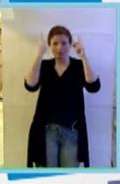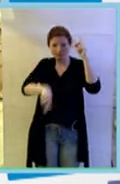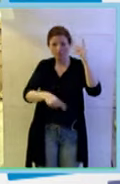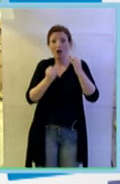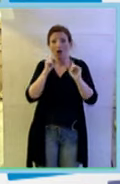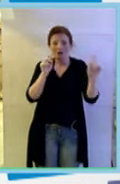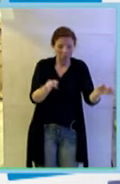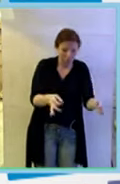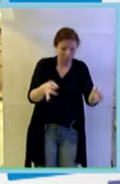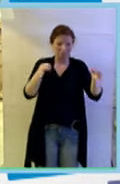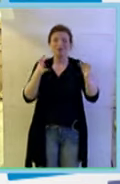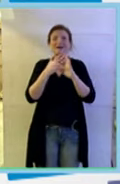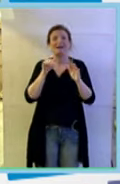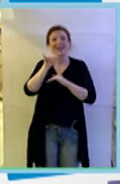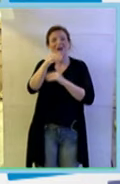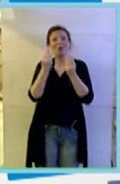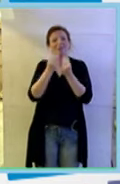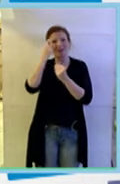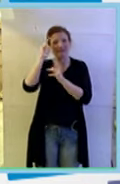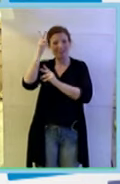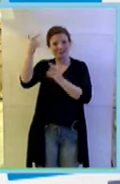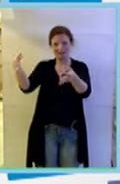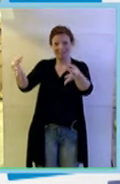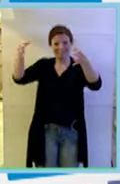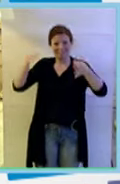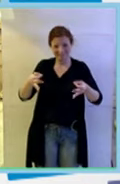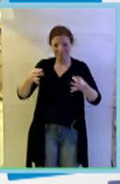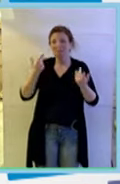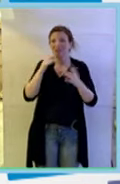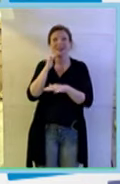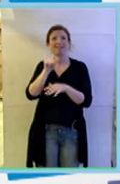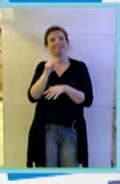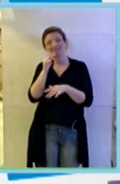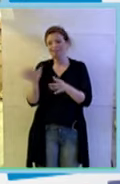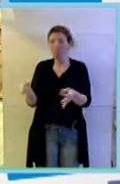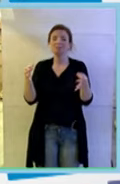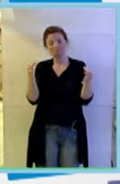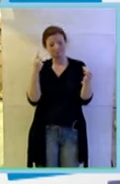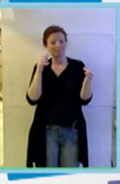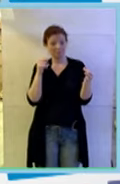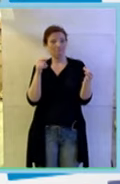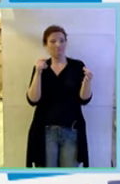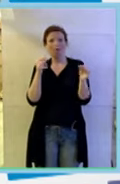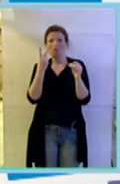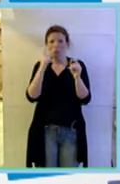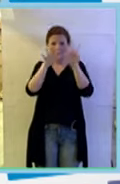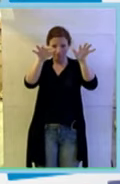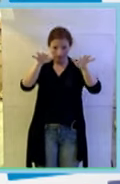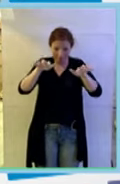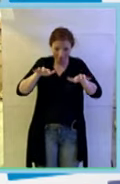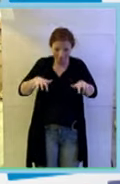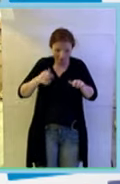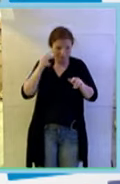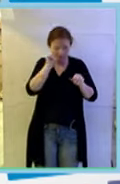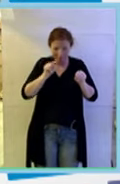tiro su il Wall Street Journal che l'Air France all'epoca dava, così per vedere, vediamo un po'. No, due pagine sul Wall Street